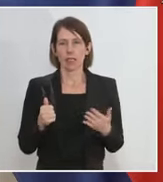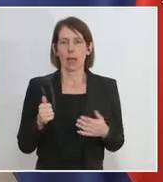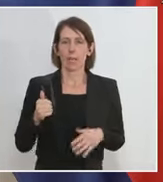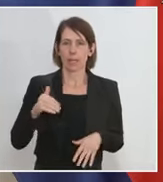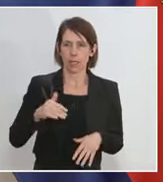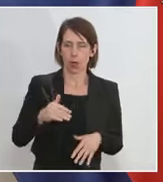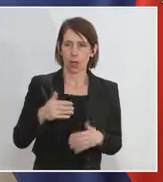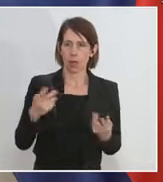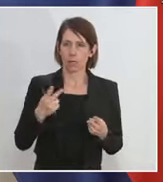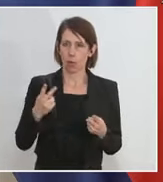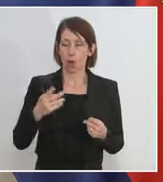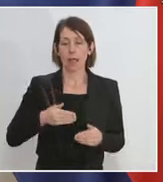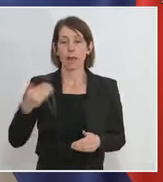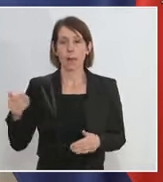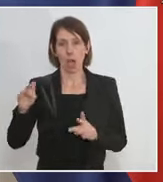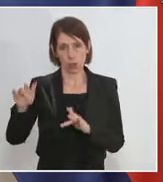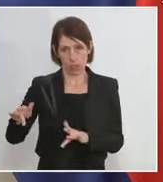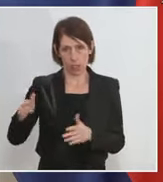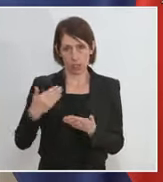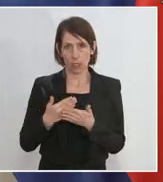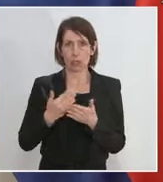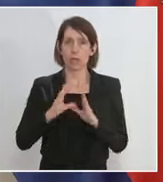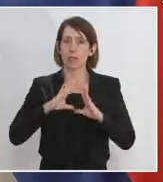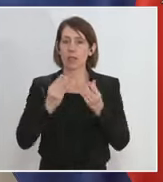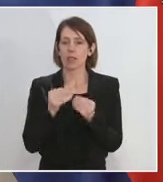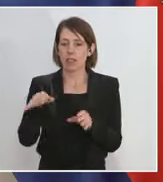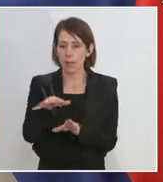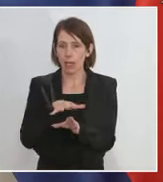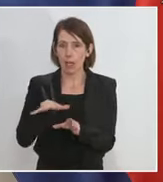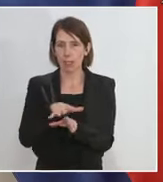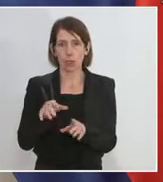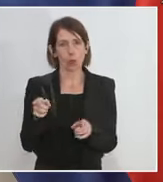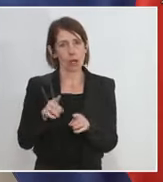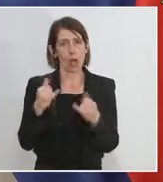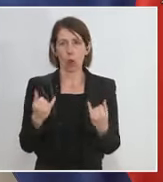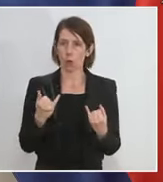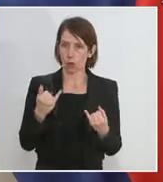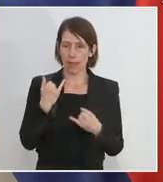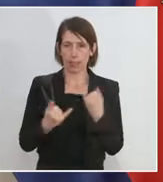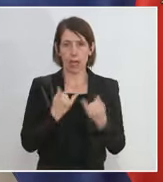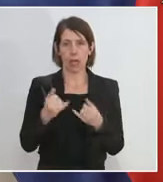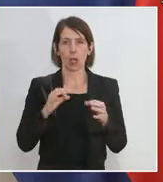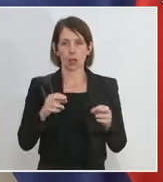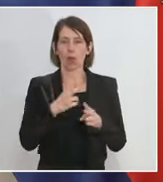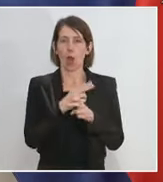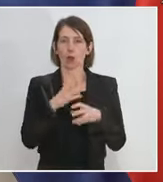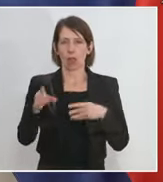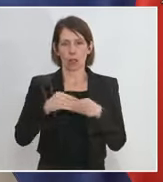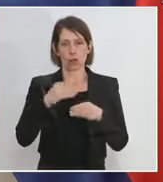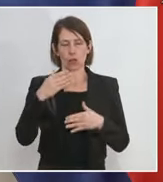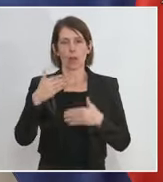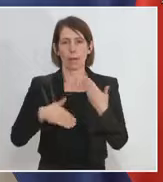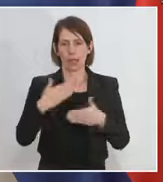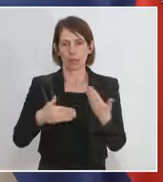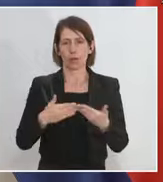befinden sich im Ausland. Und daher wird die gesamte Region auch in diesem Jahr für Österreich und die österreichische Entwicklungszusammenarbeit ein Schwerpunkt